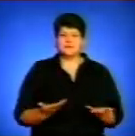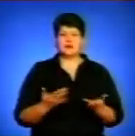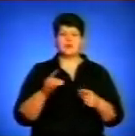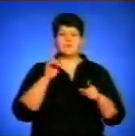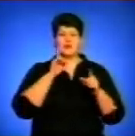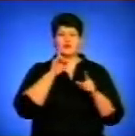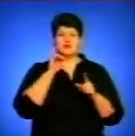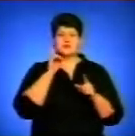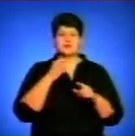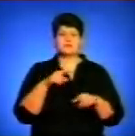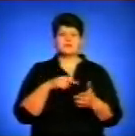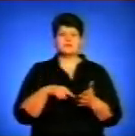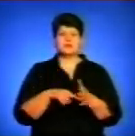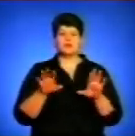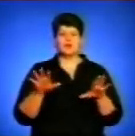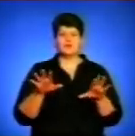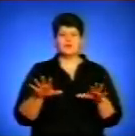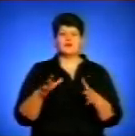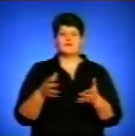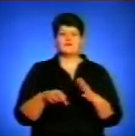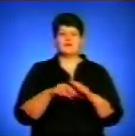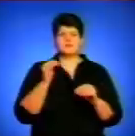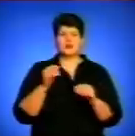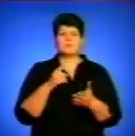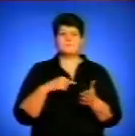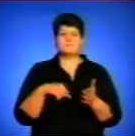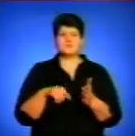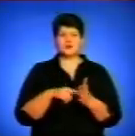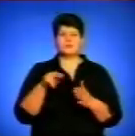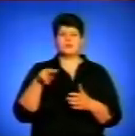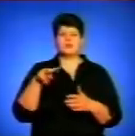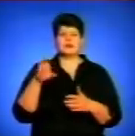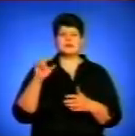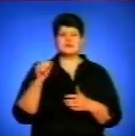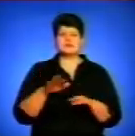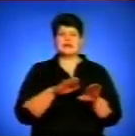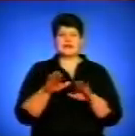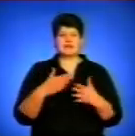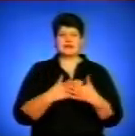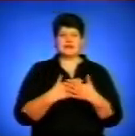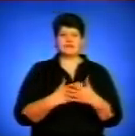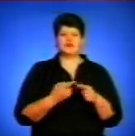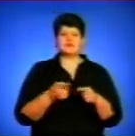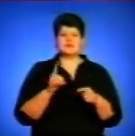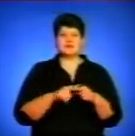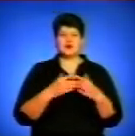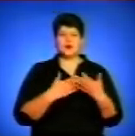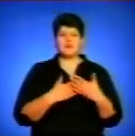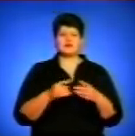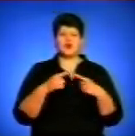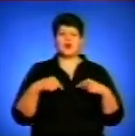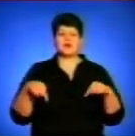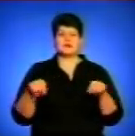головою обрано голову міського пласту, також говорить про рівень активності цієї громадської організації, про рівень довіри до нього.